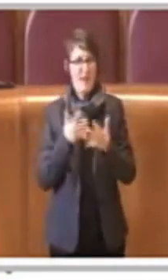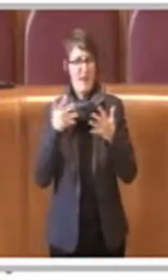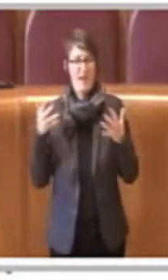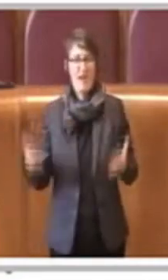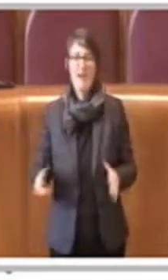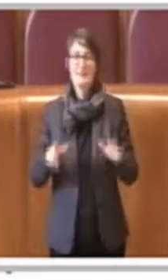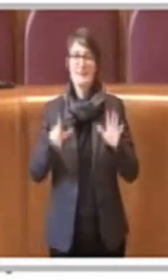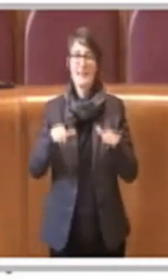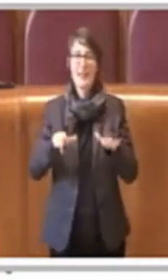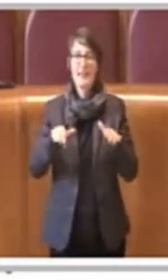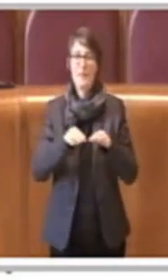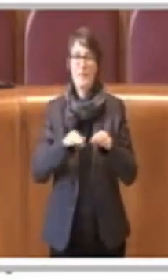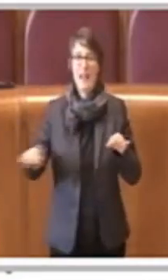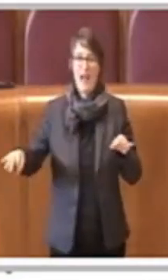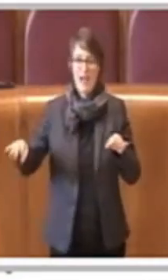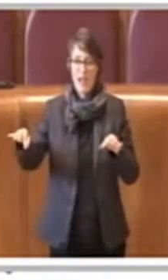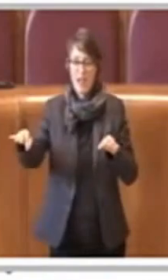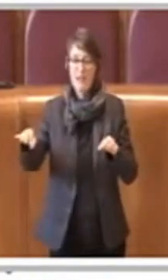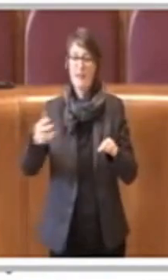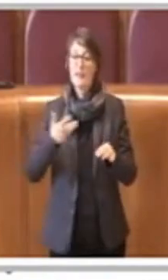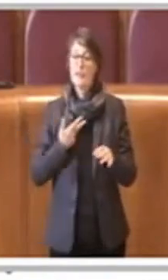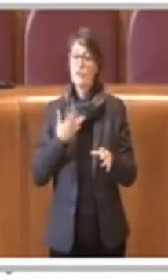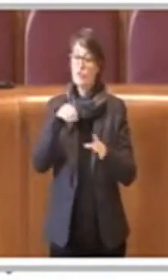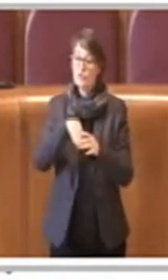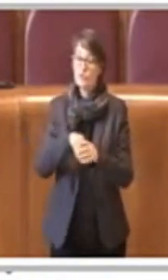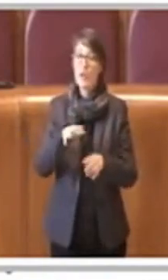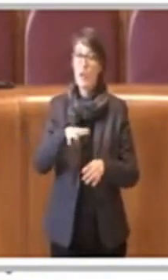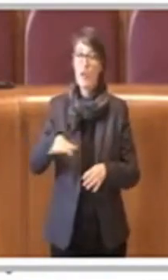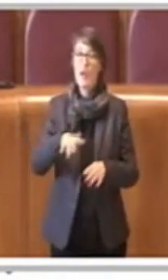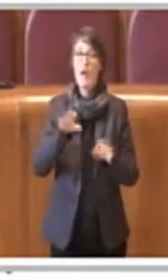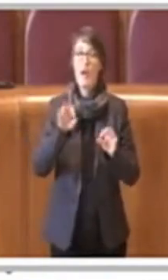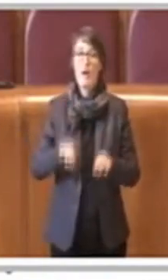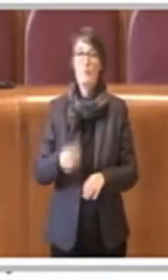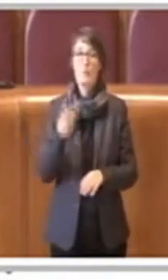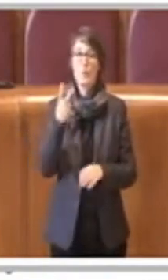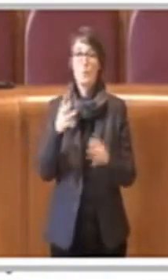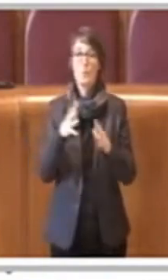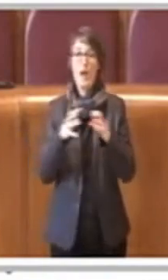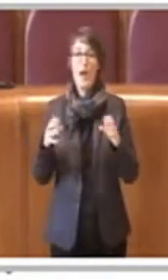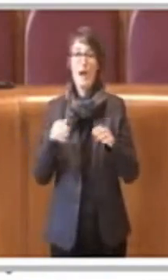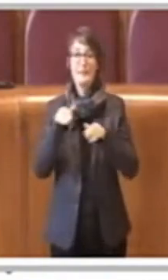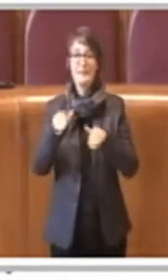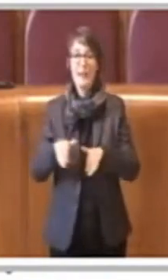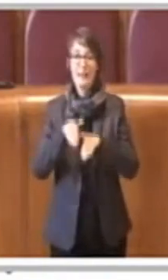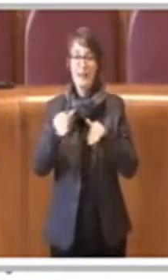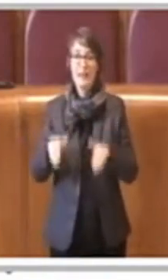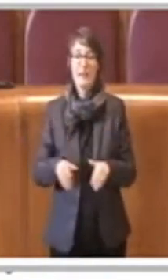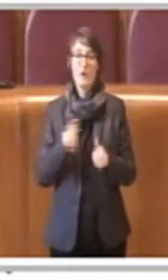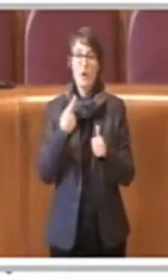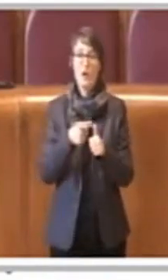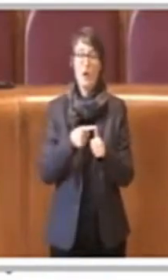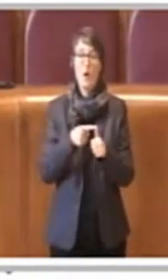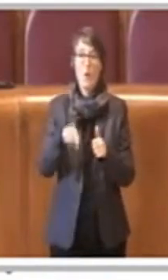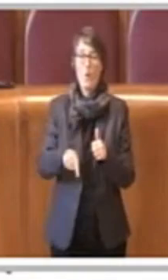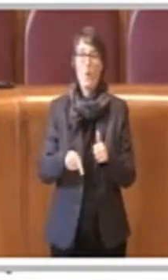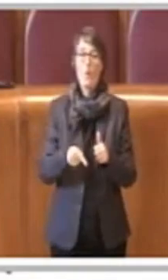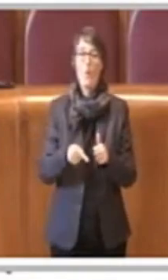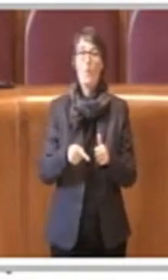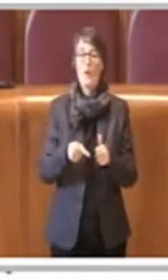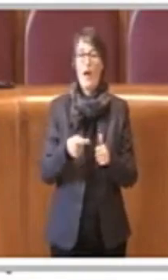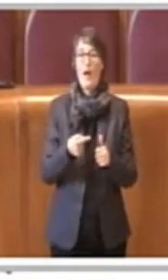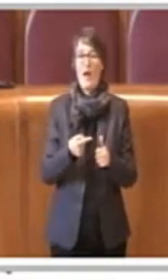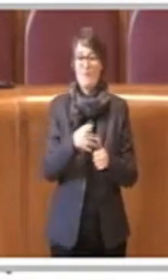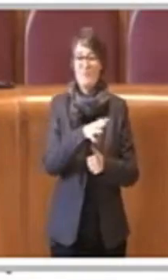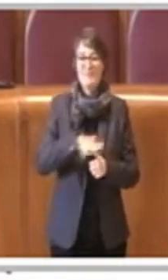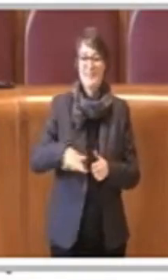imponente, ha in sé due aziende agricole fondamentali che sono la tenuta del Cavaliere e l'azienda